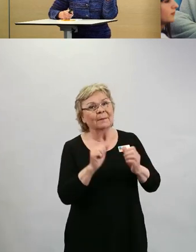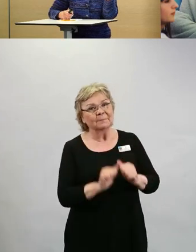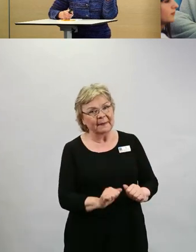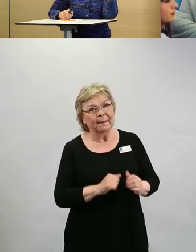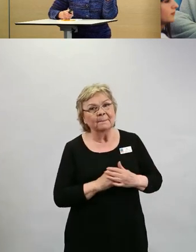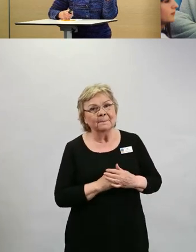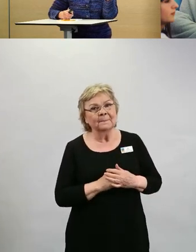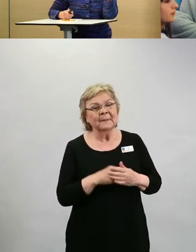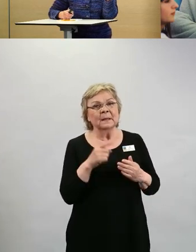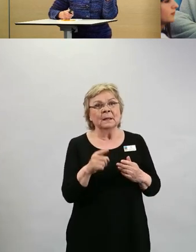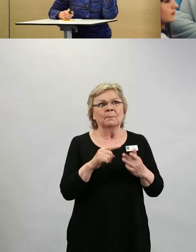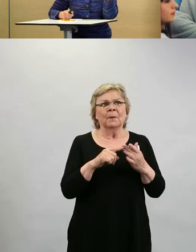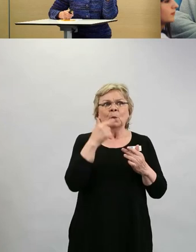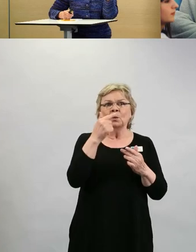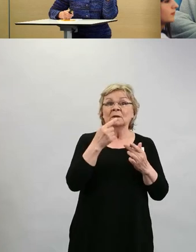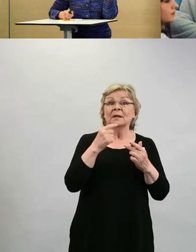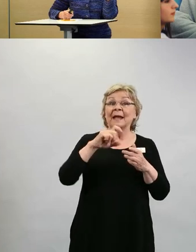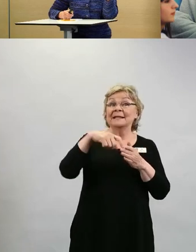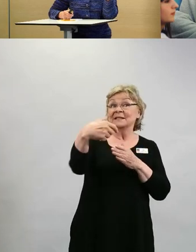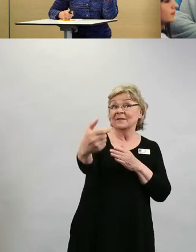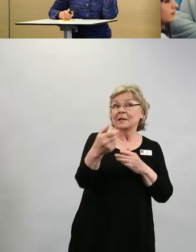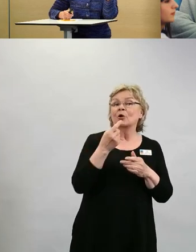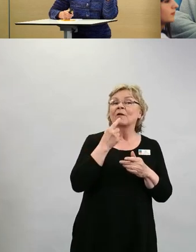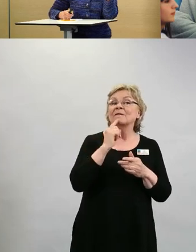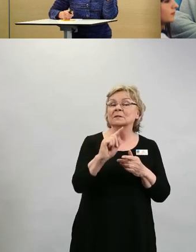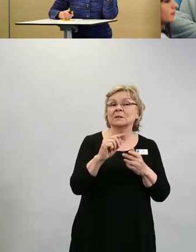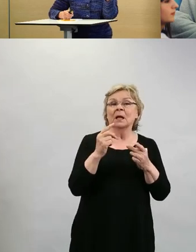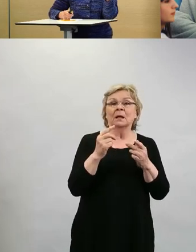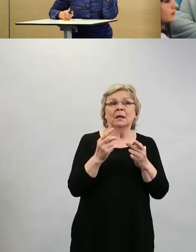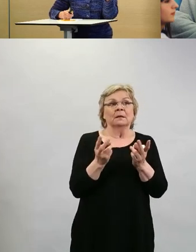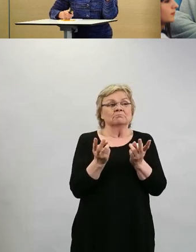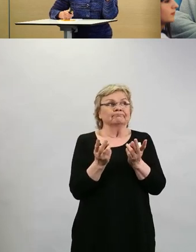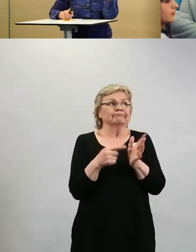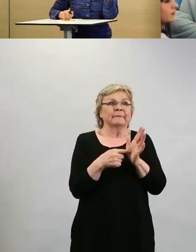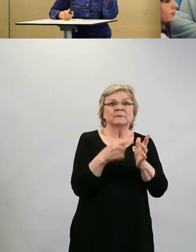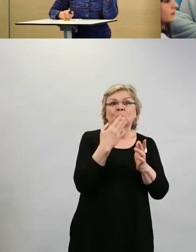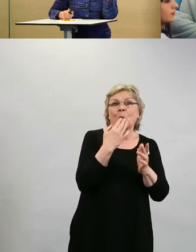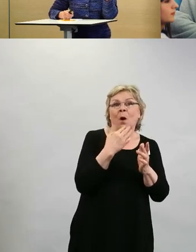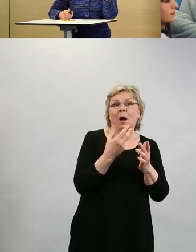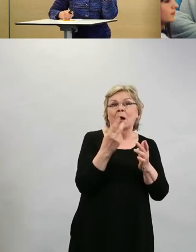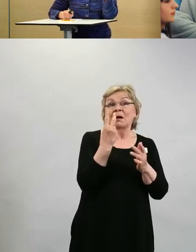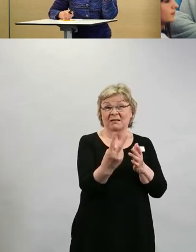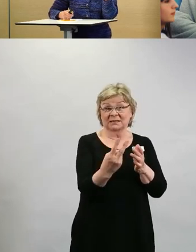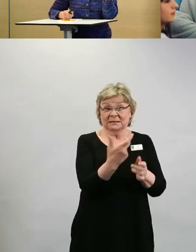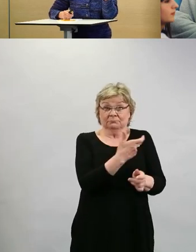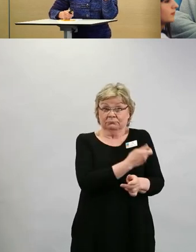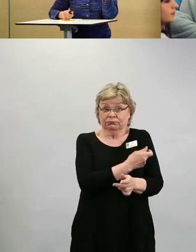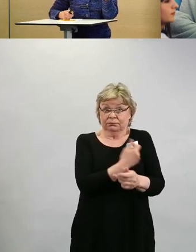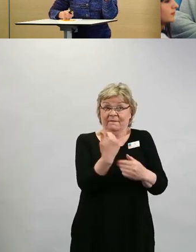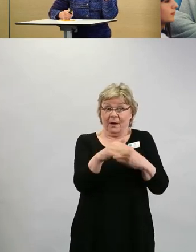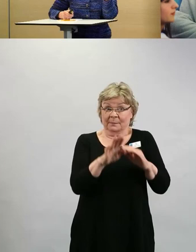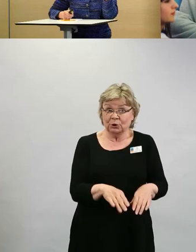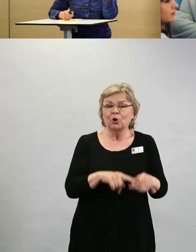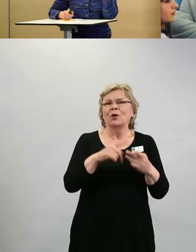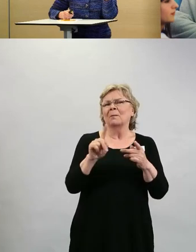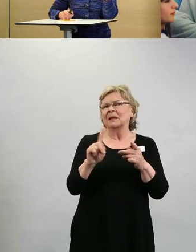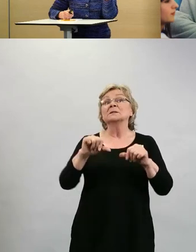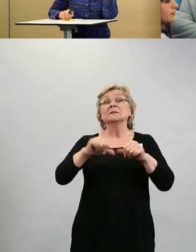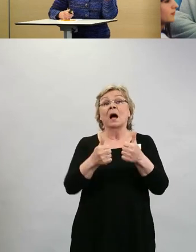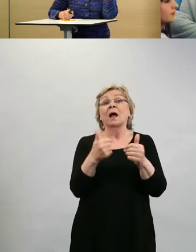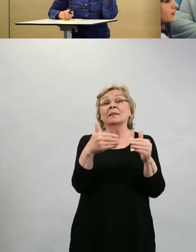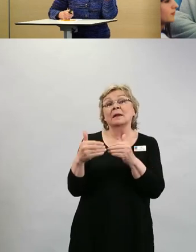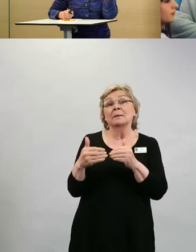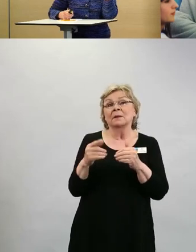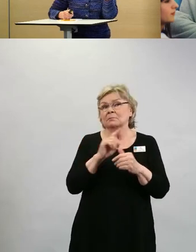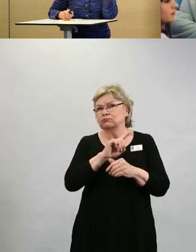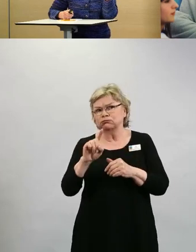toivottavasti jo ensi viikolla siitä, mitä kaksi kertaa rokotettu voi tehdä tai mitä ei kannata tehdä. Tällä hetkellä kun meillä